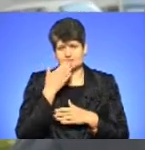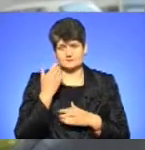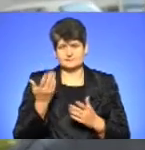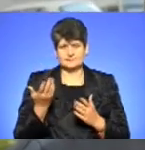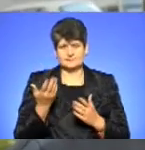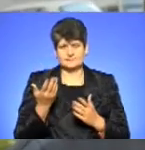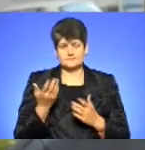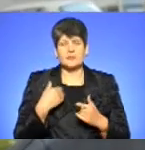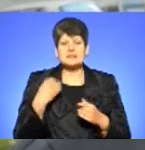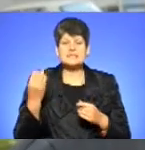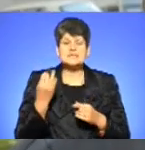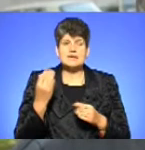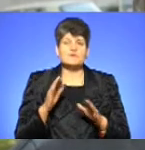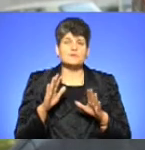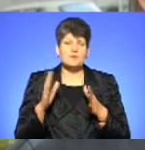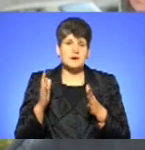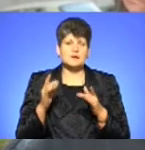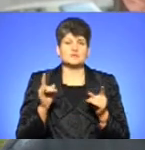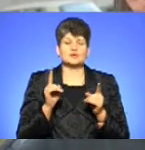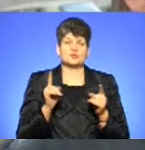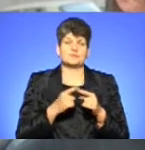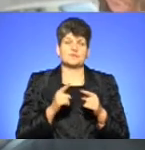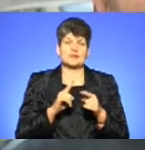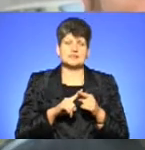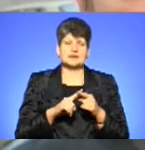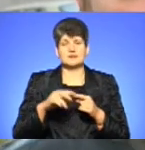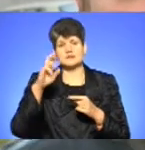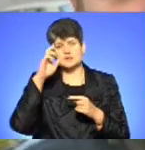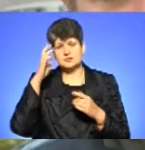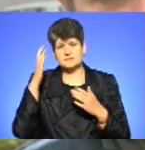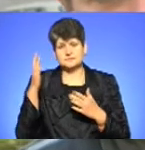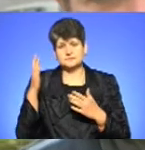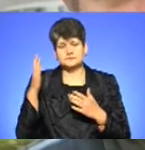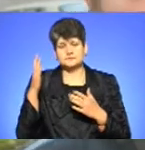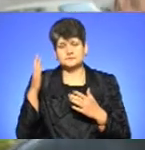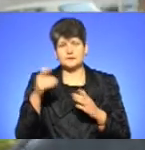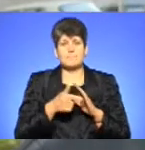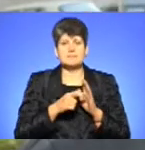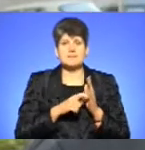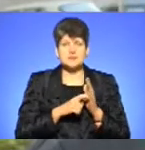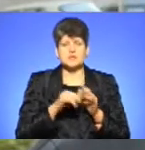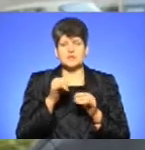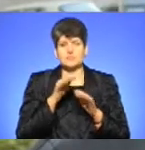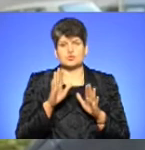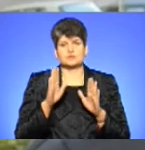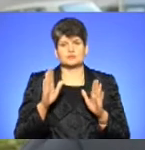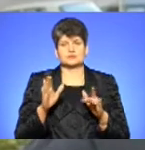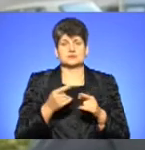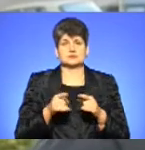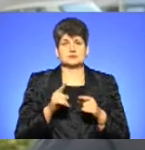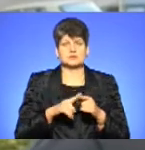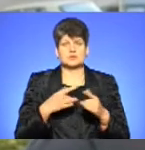ще цікавий момент на рахунок того, чи це в комунальних приміщеннях не можуть відбуватися такі